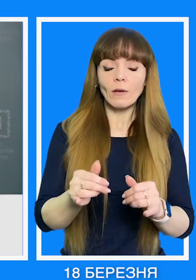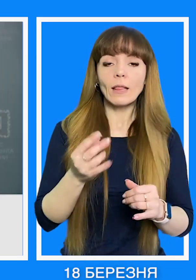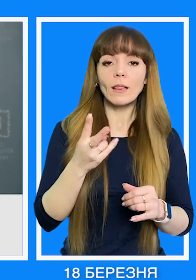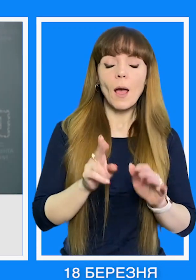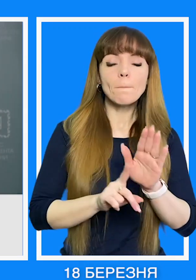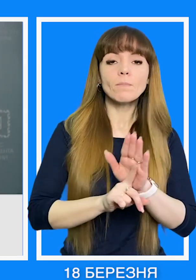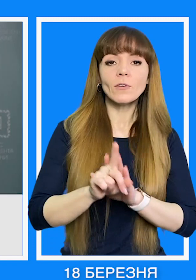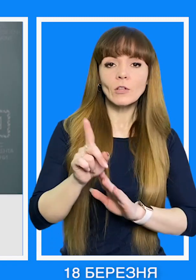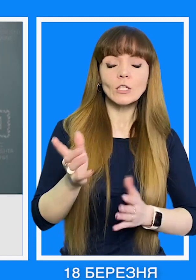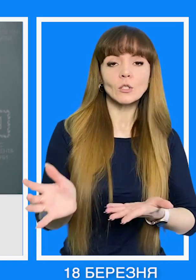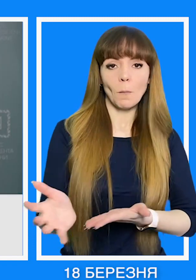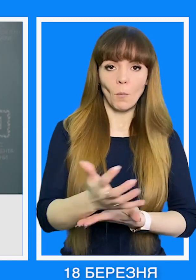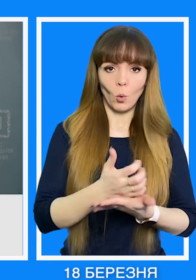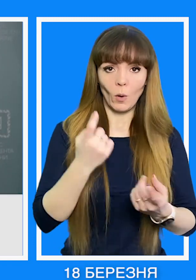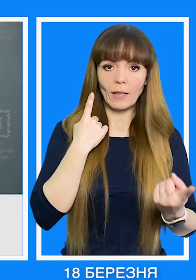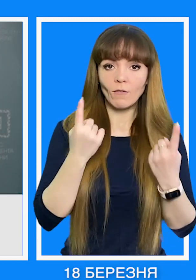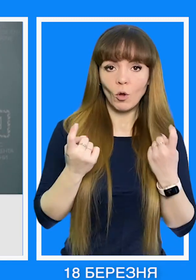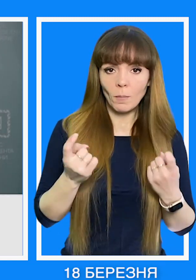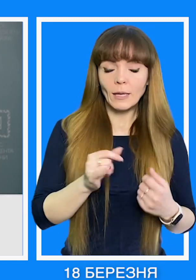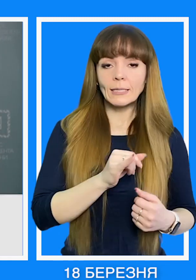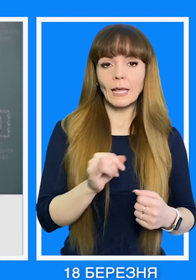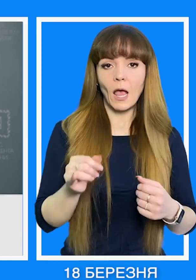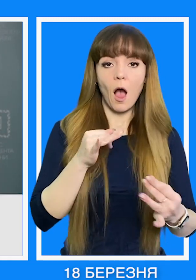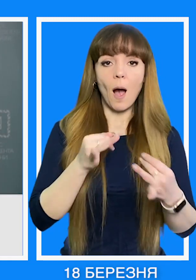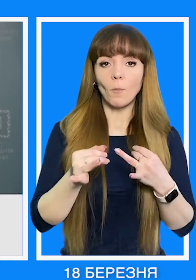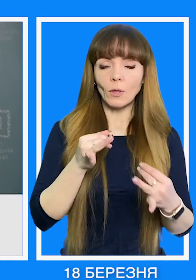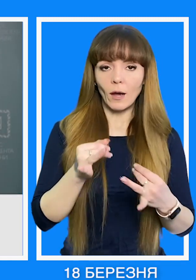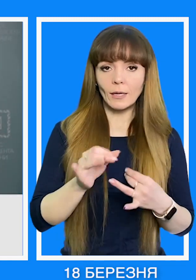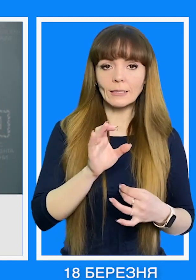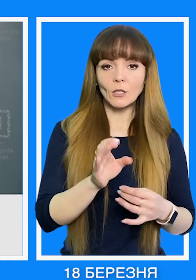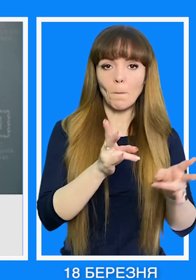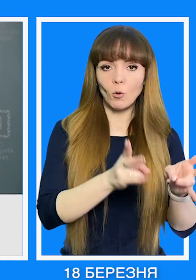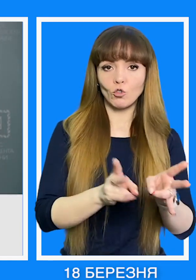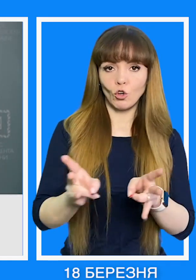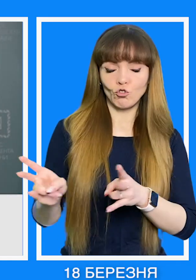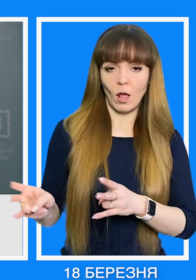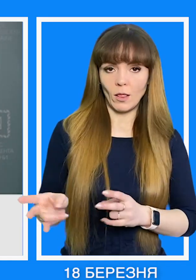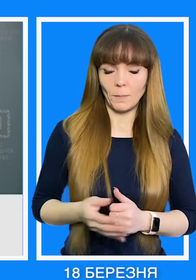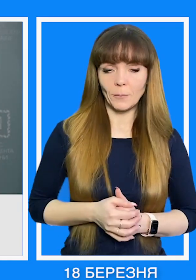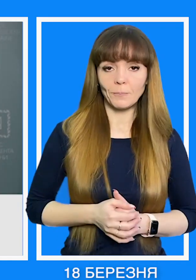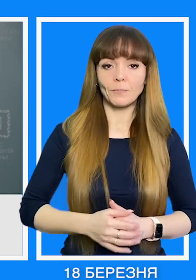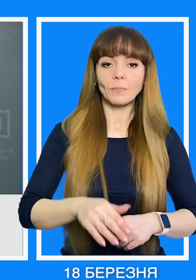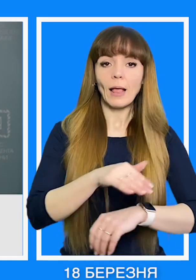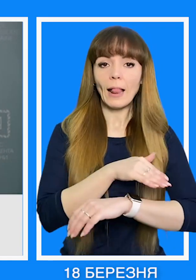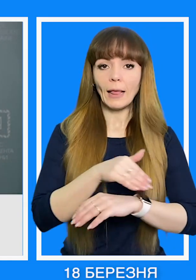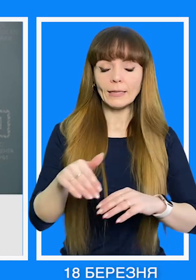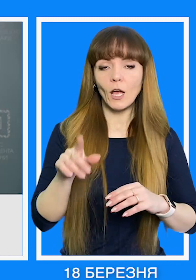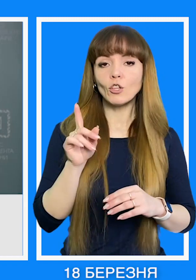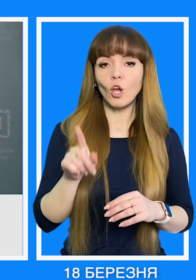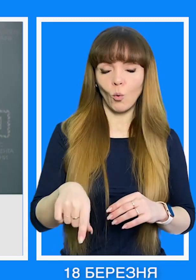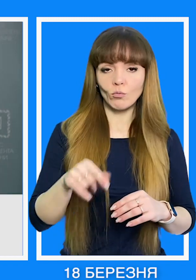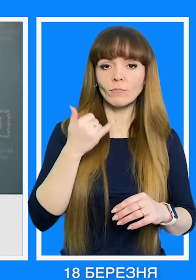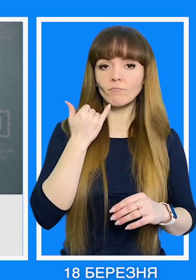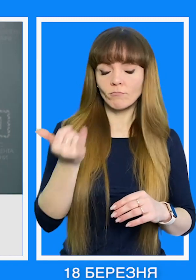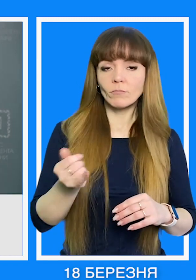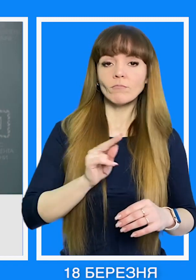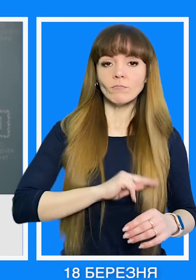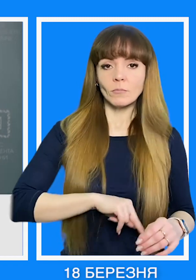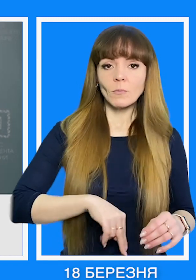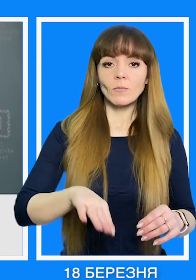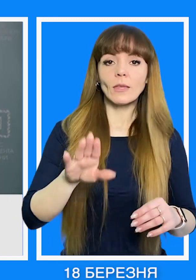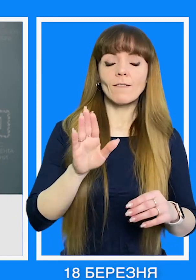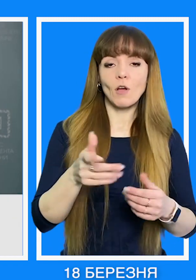розрахована для первинного збору інформації та комунікації з постраждалими. Лінія також